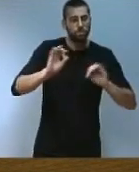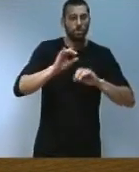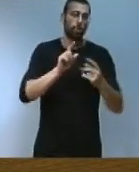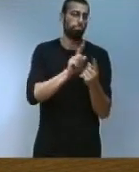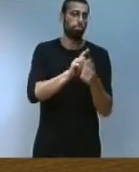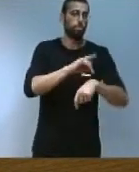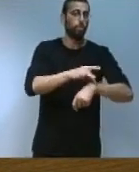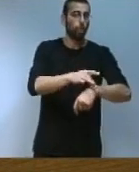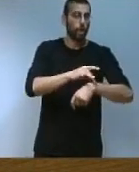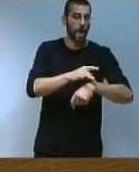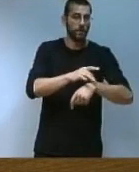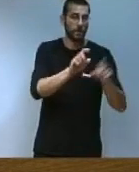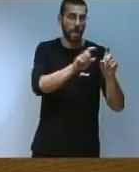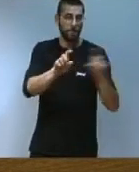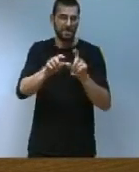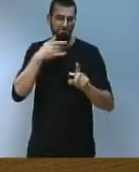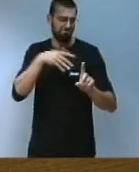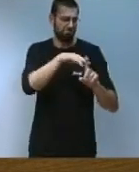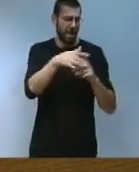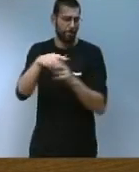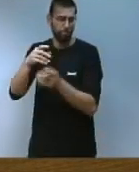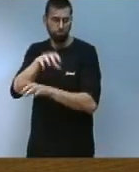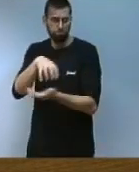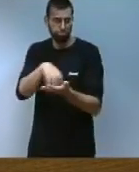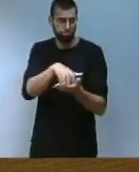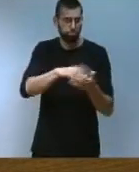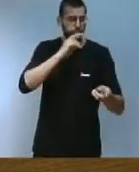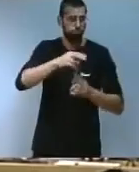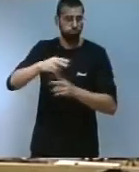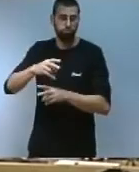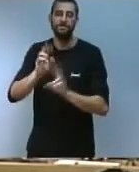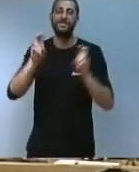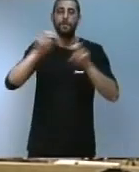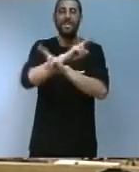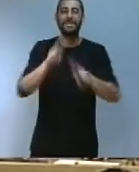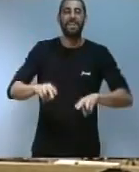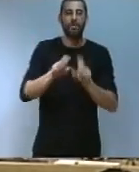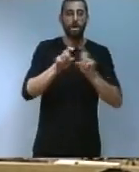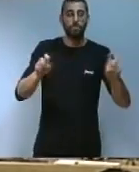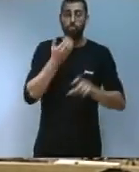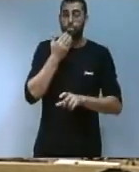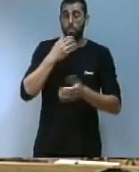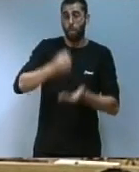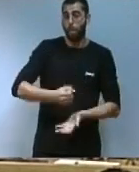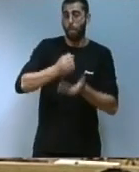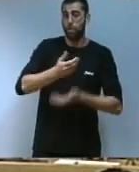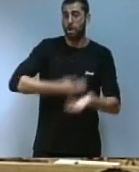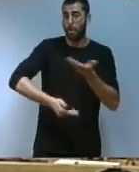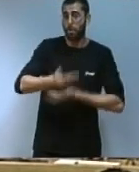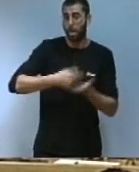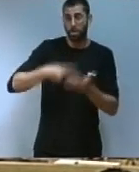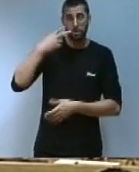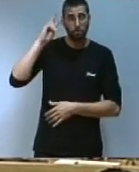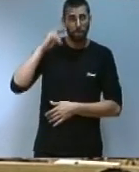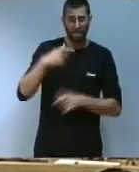especialitzada en diferents àmbits de la internacionalització a les nostres empreses a través d'una borsa de col·laboradors experts en les